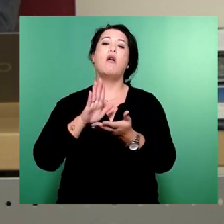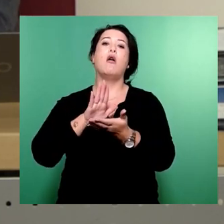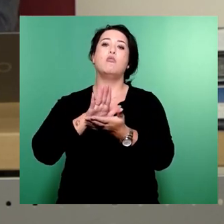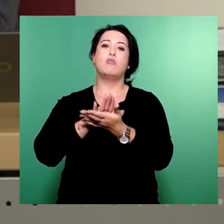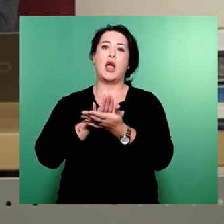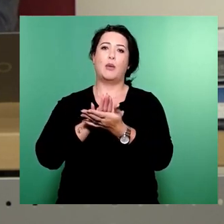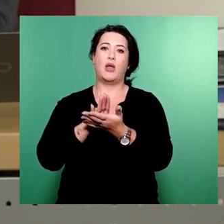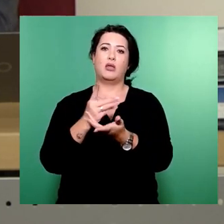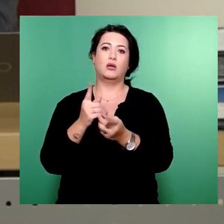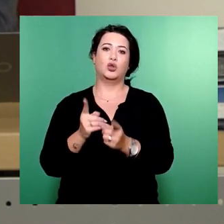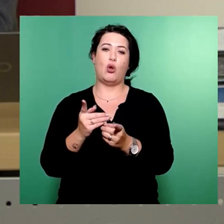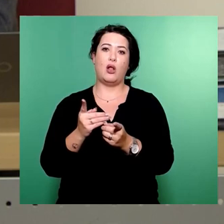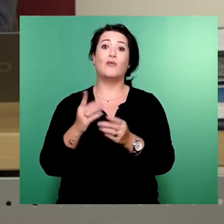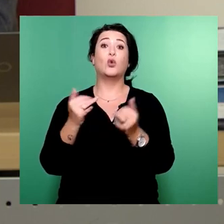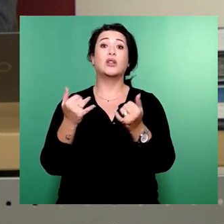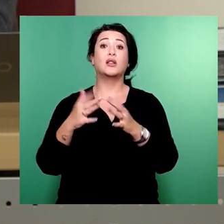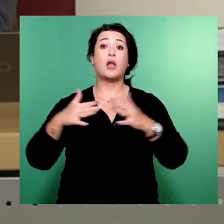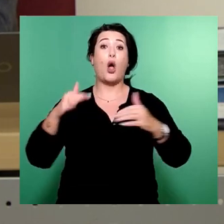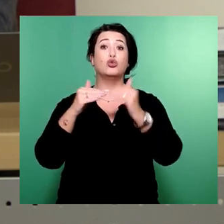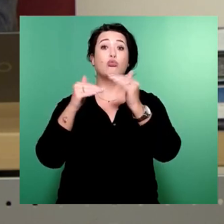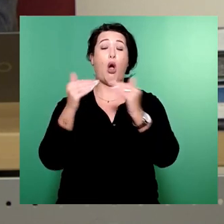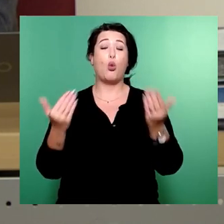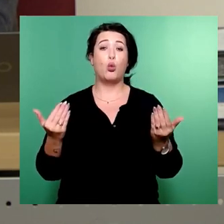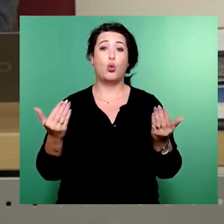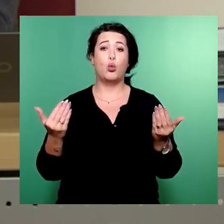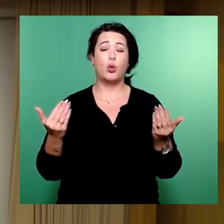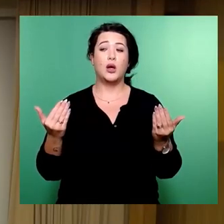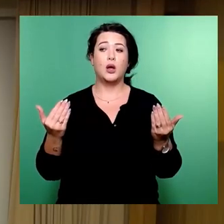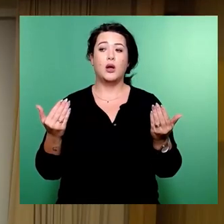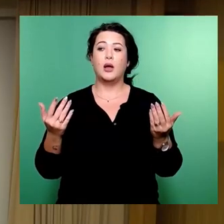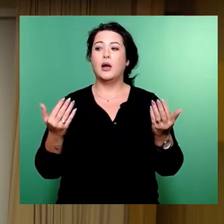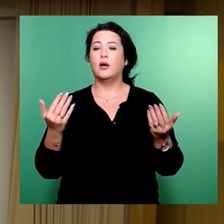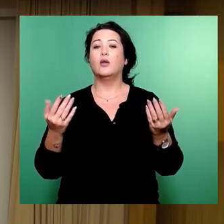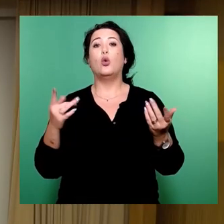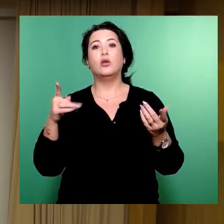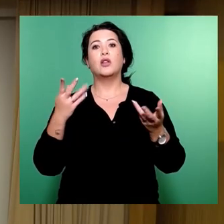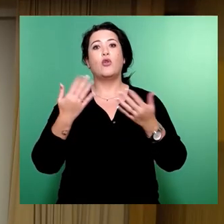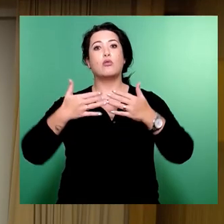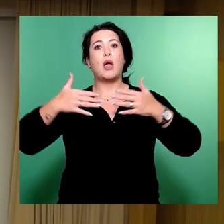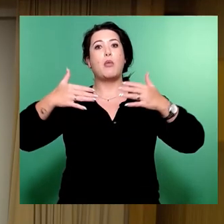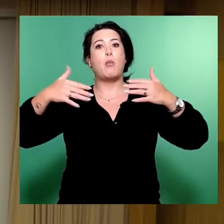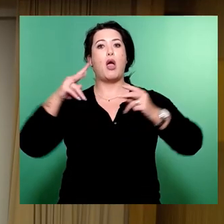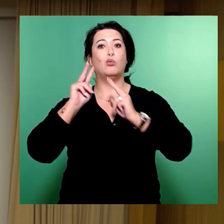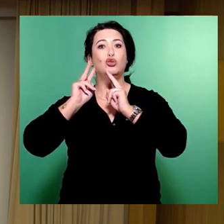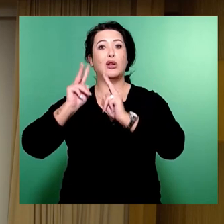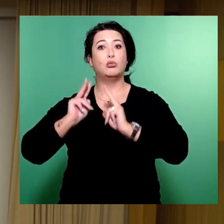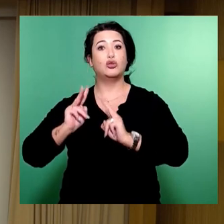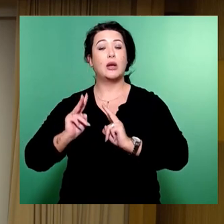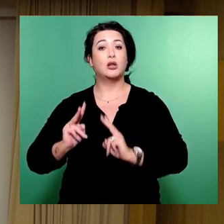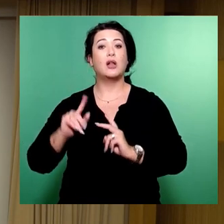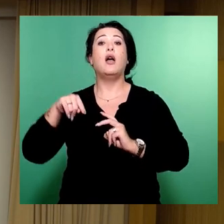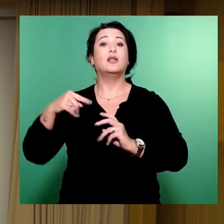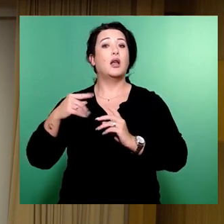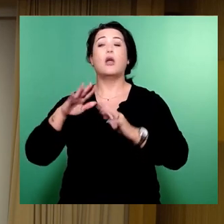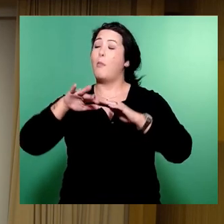Ein Ausbauszenario, eine weitere Mehrbestellung erfordert weitere Haushaltsmittel